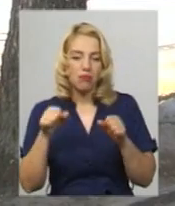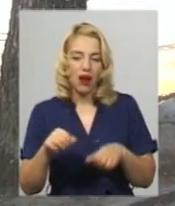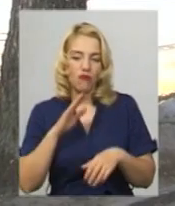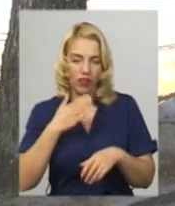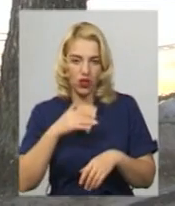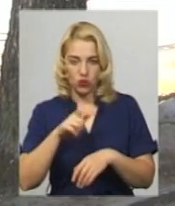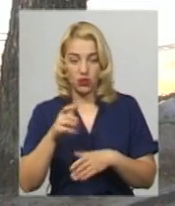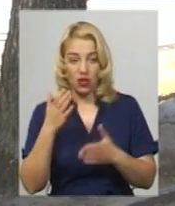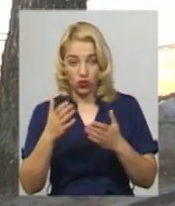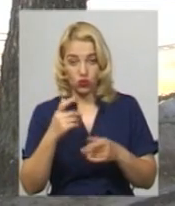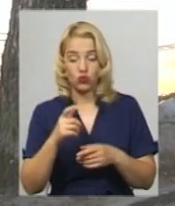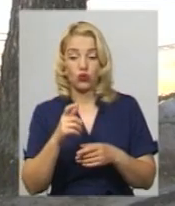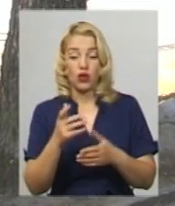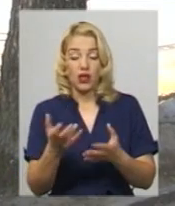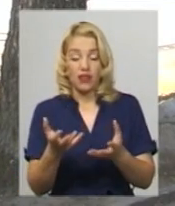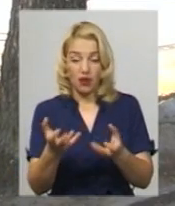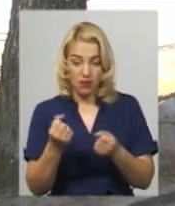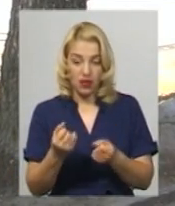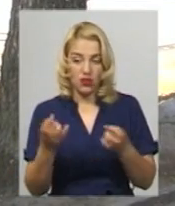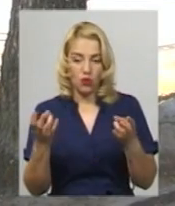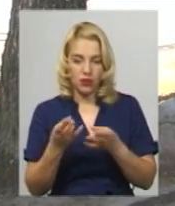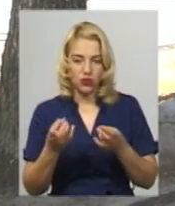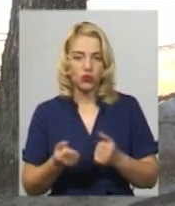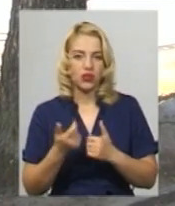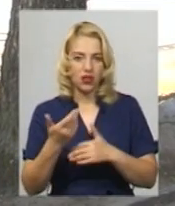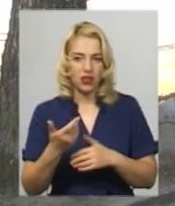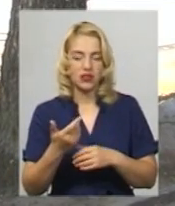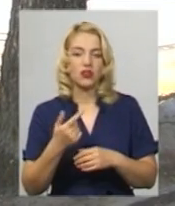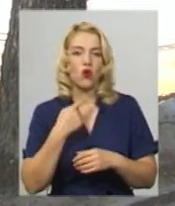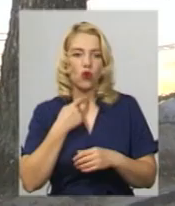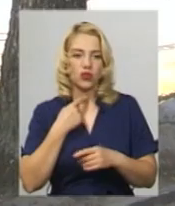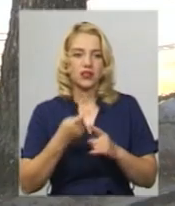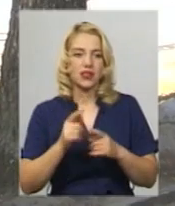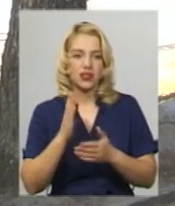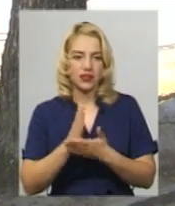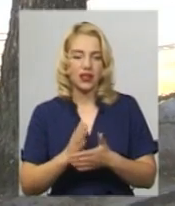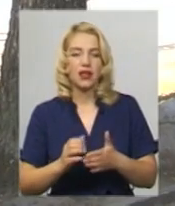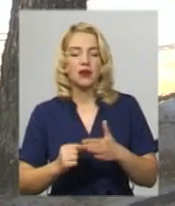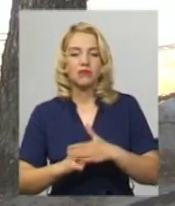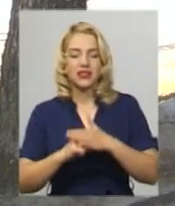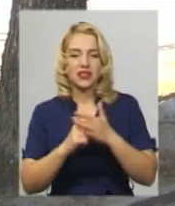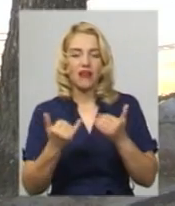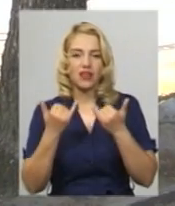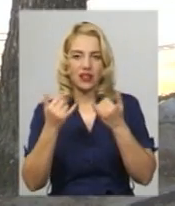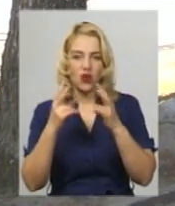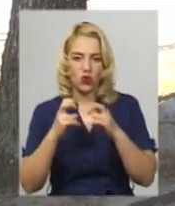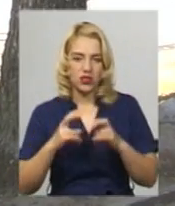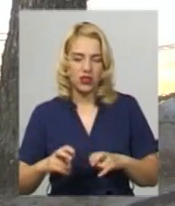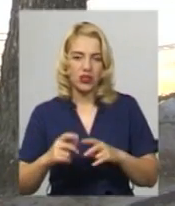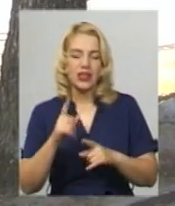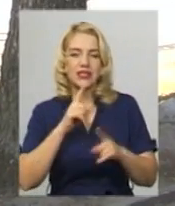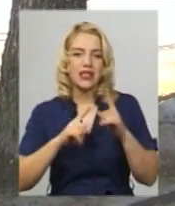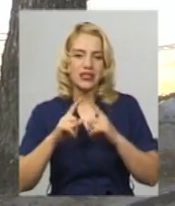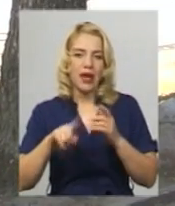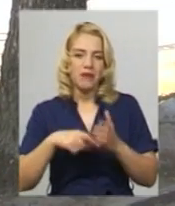петиція набере необхідну кількість голосів, це є підставою для розгляду даного питання міським головою або сесії міської ради. І